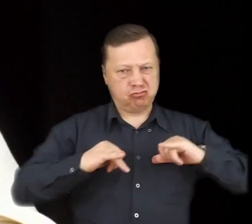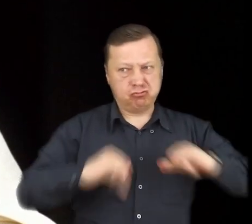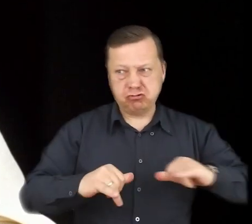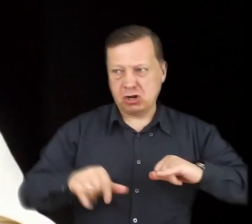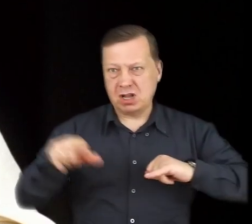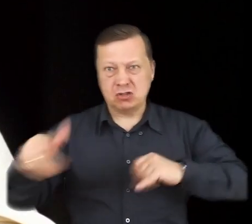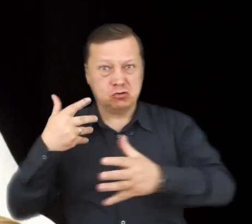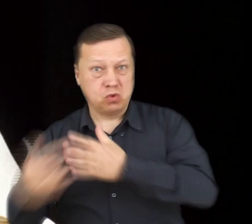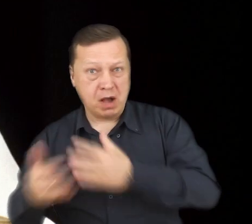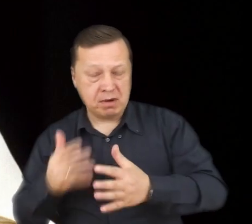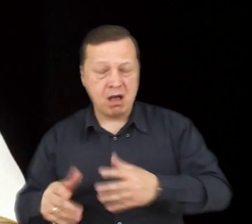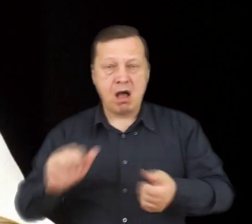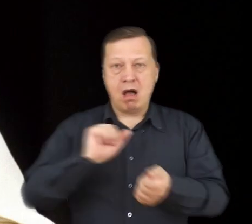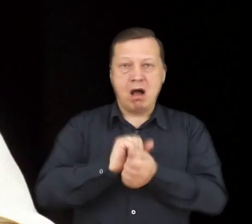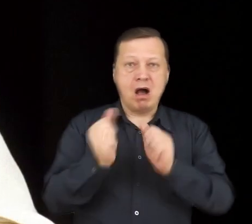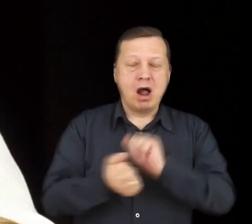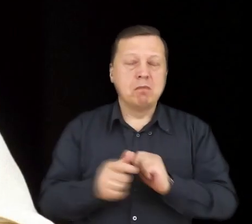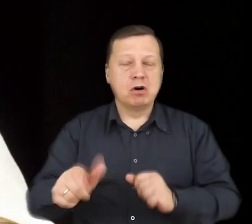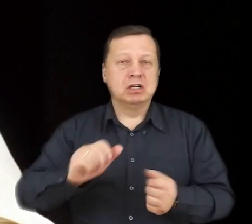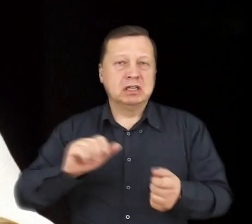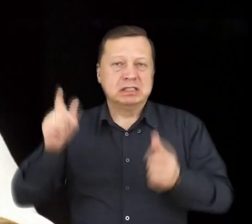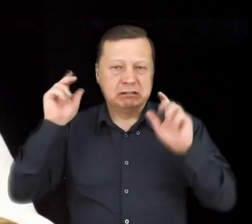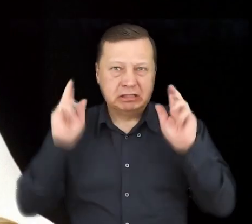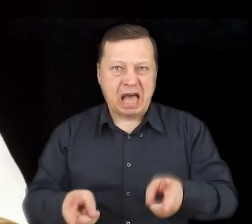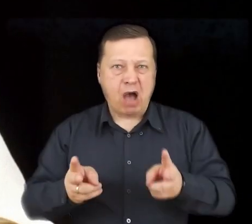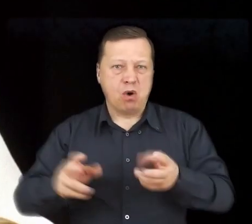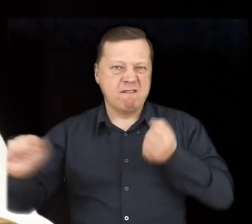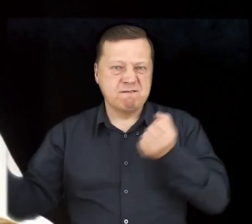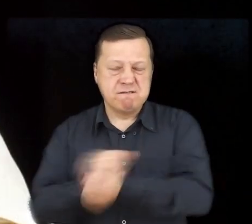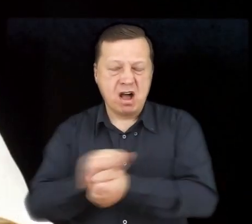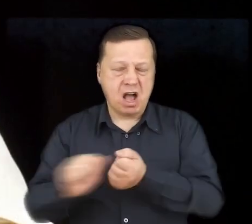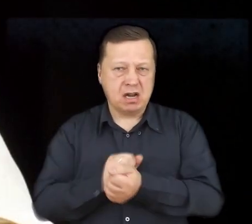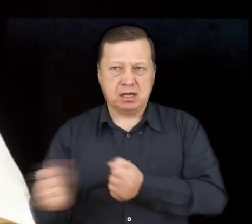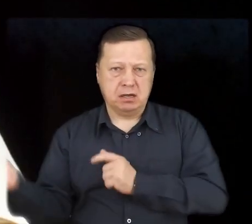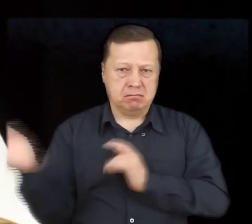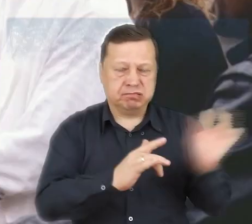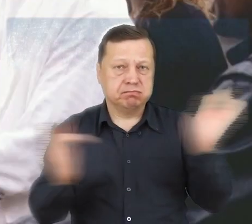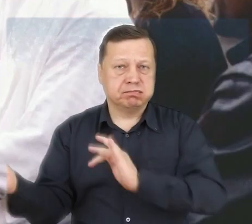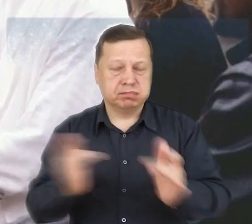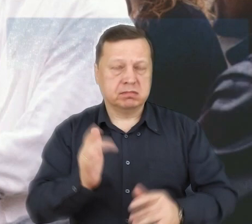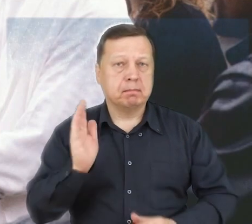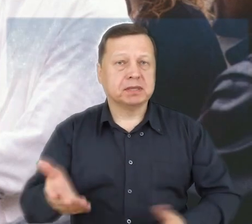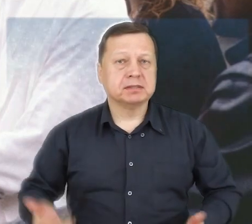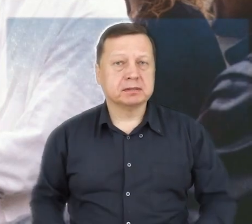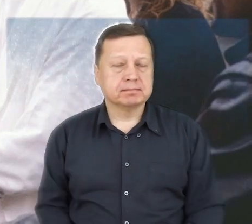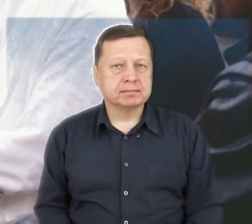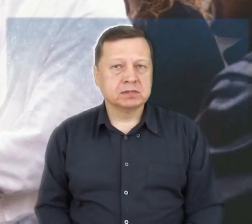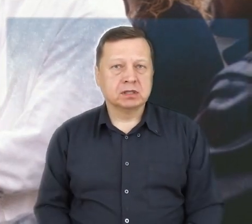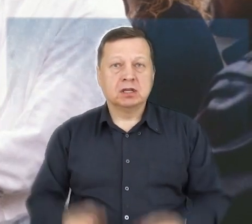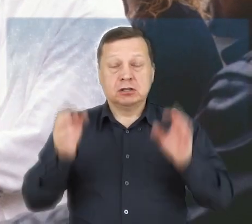słabsze przez silniejszych, albo też w arenę nieustannej walki jednych przeciw drugim.